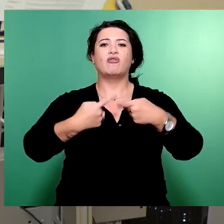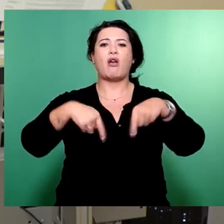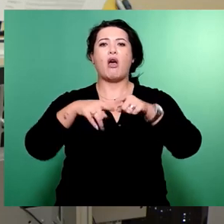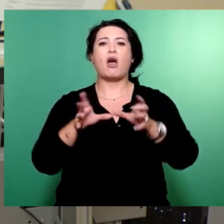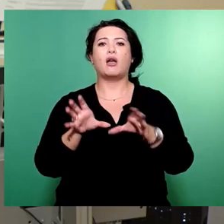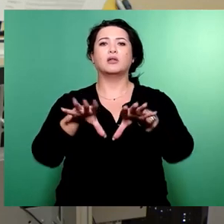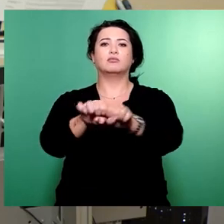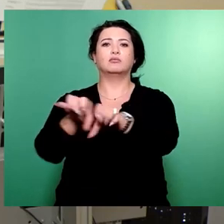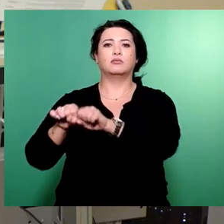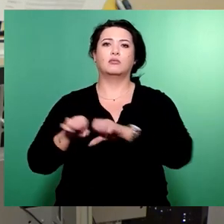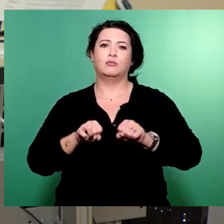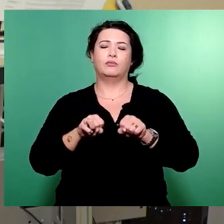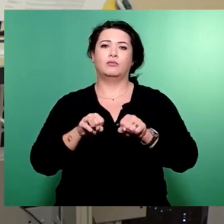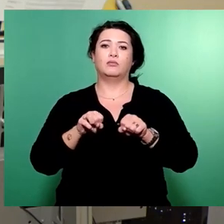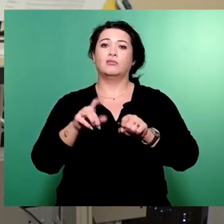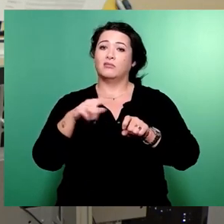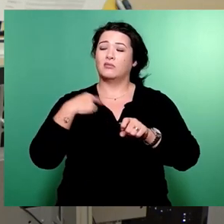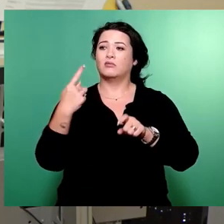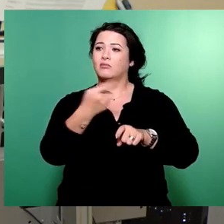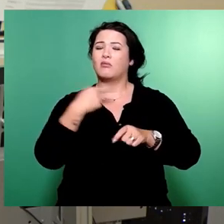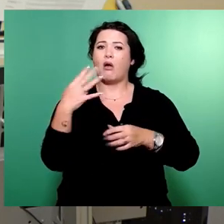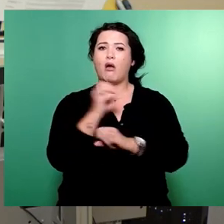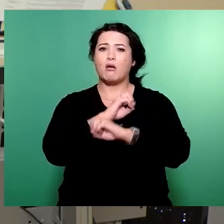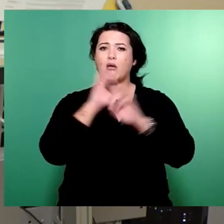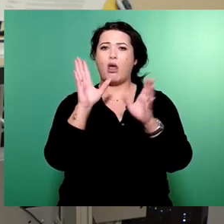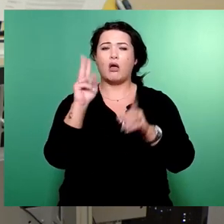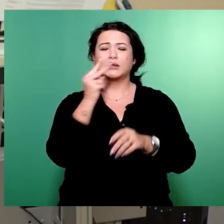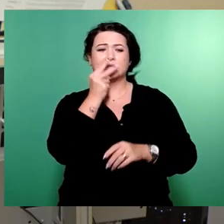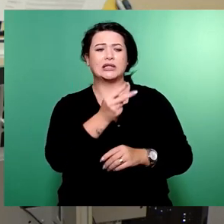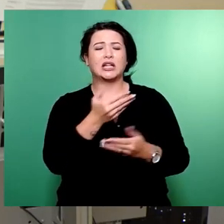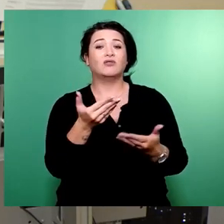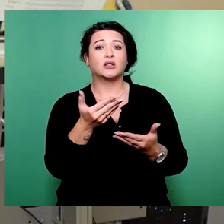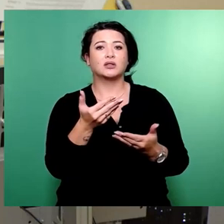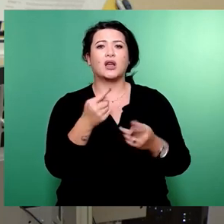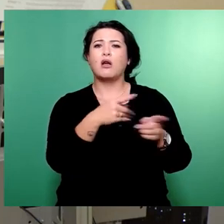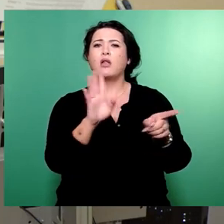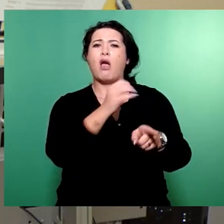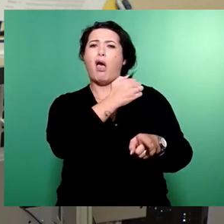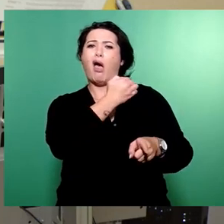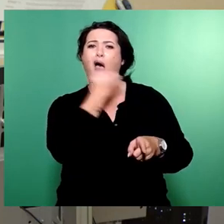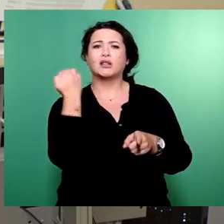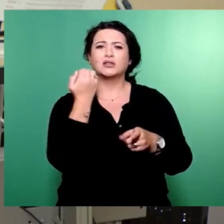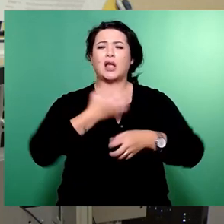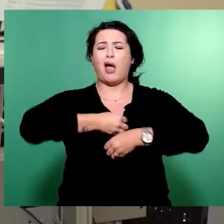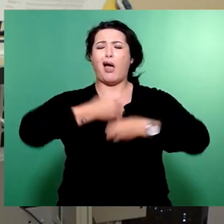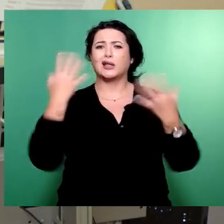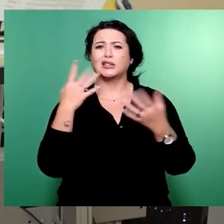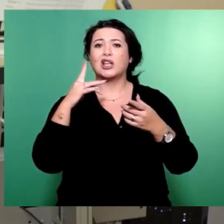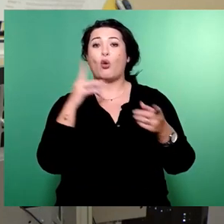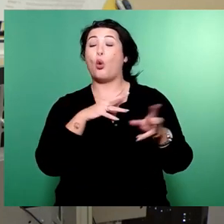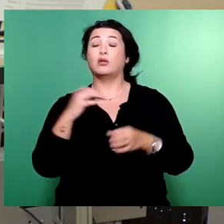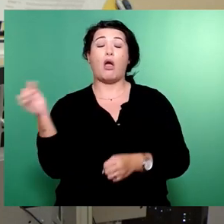vor Augen geführt bekommen, wie aggressiv und mit welchen kriminellen Mitteln die extreme Rechte